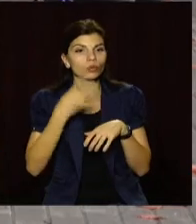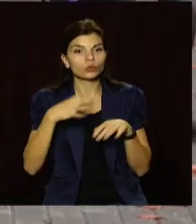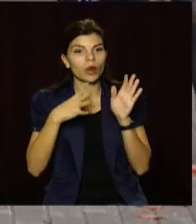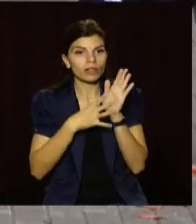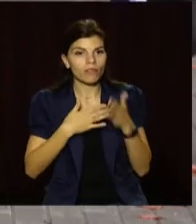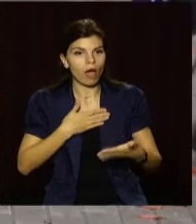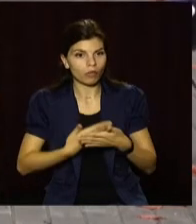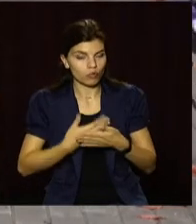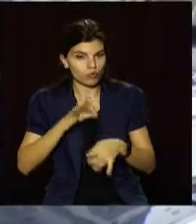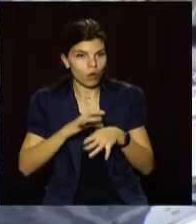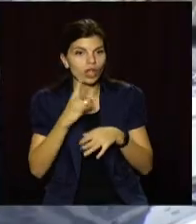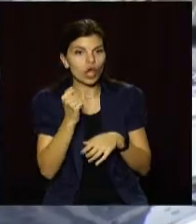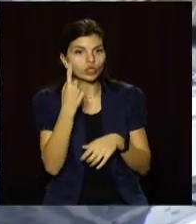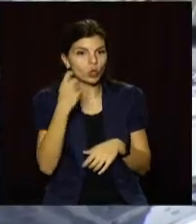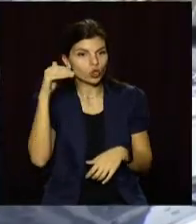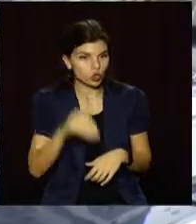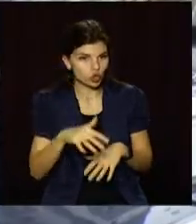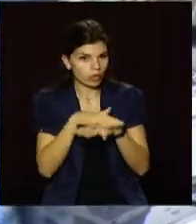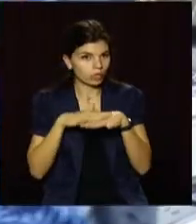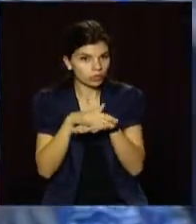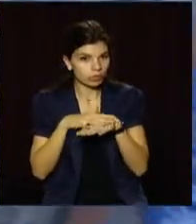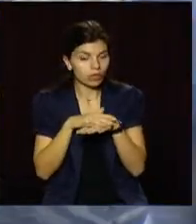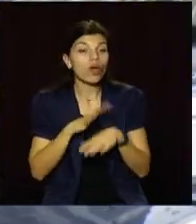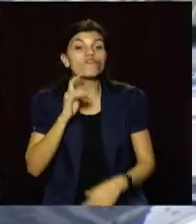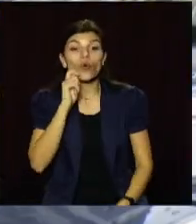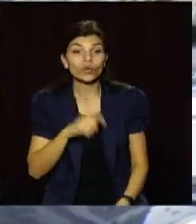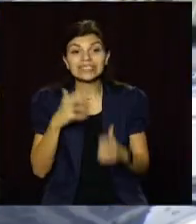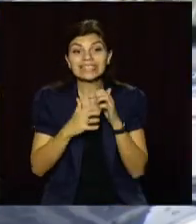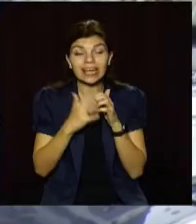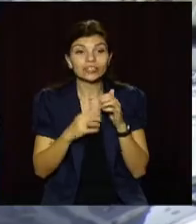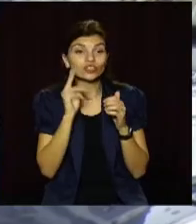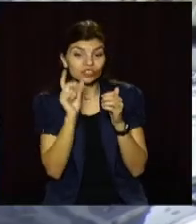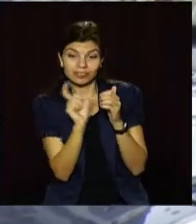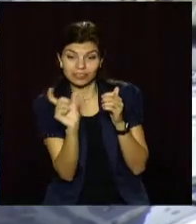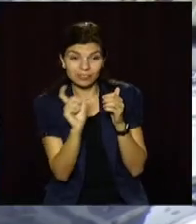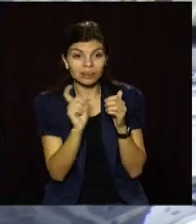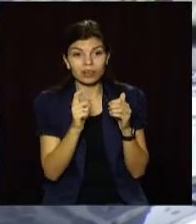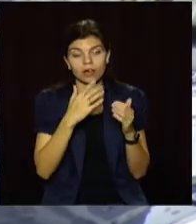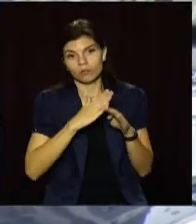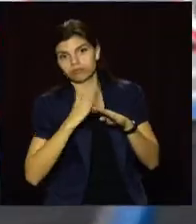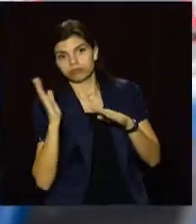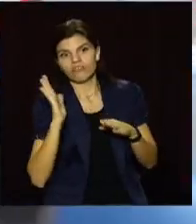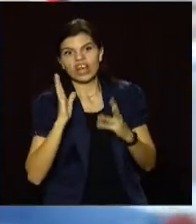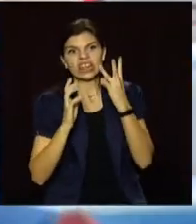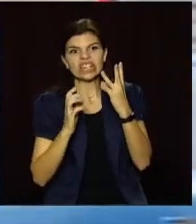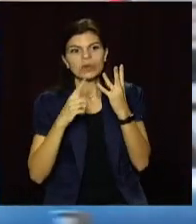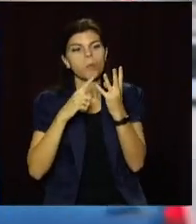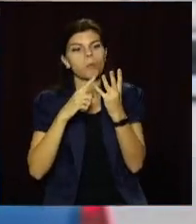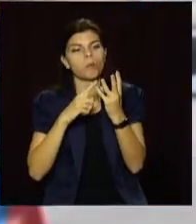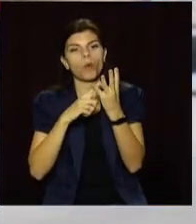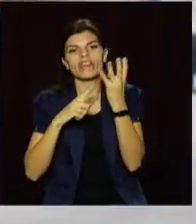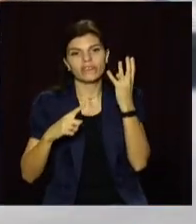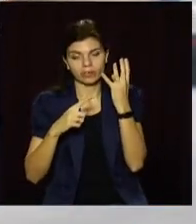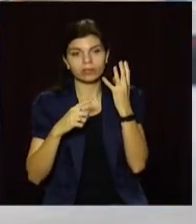активних хворих на 100 тисяч населення. В Україні середній показник зараз перевищений в 3,5 рази. Тому комісія